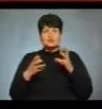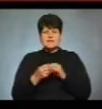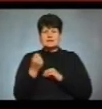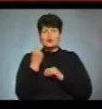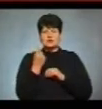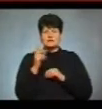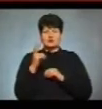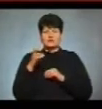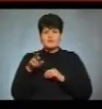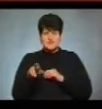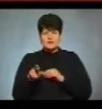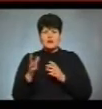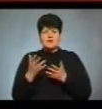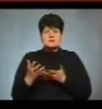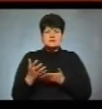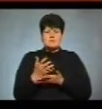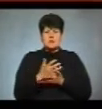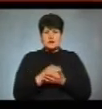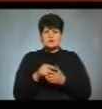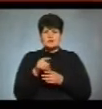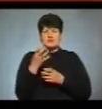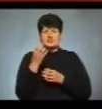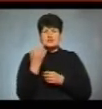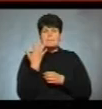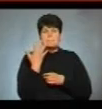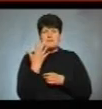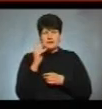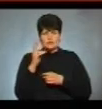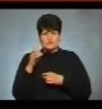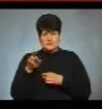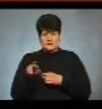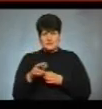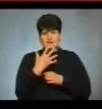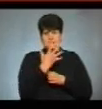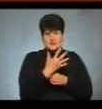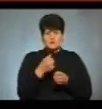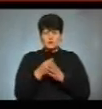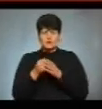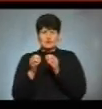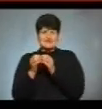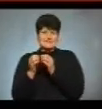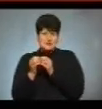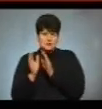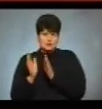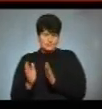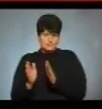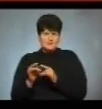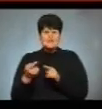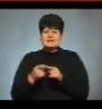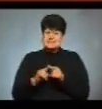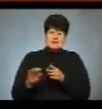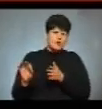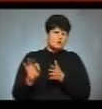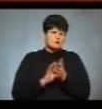квітня, але збирались вони ще 5 квітня, з 5 по 10. Тобто це одразу